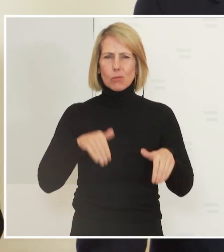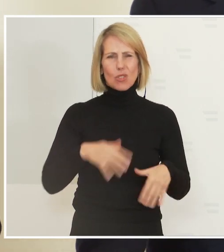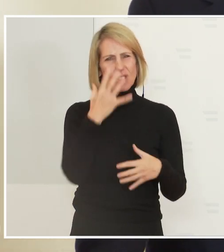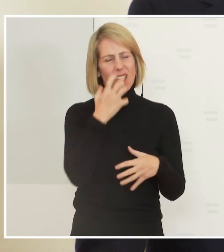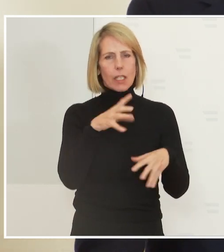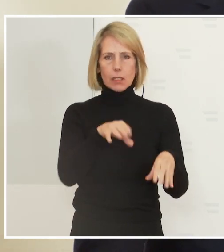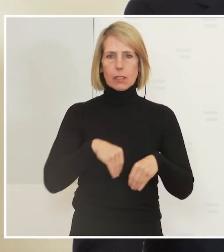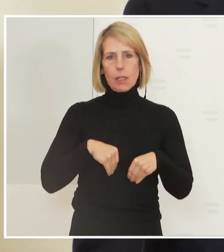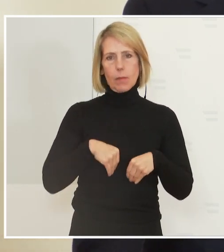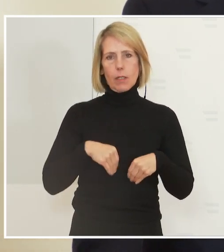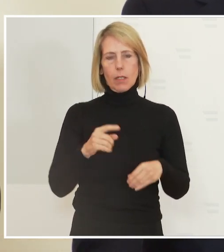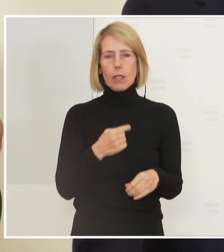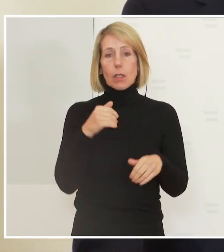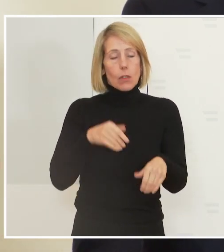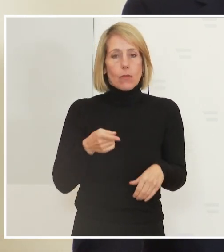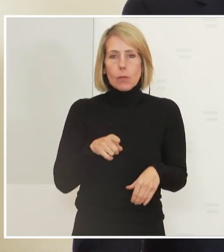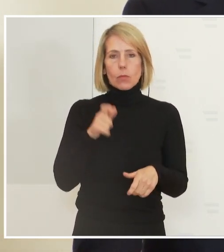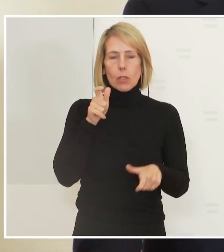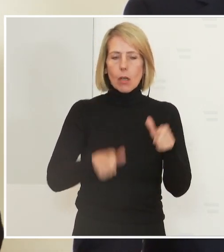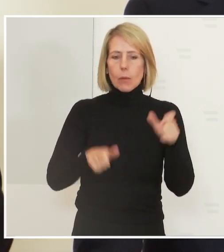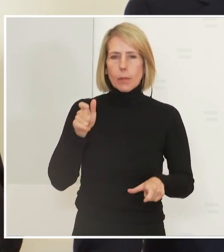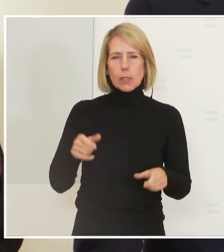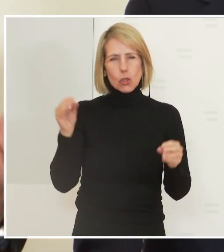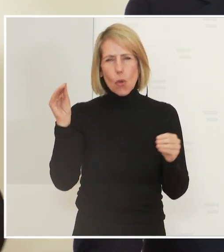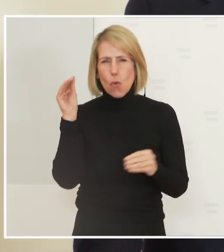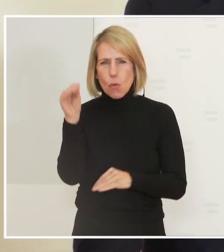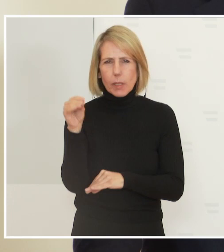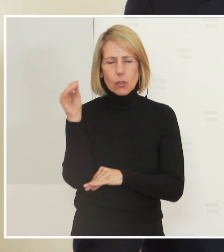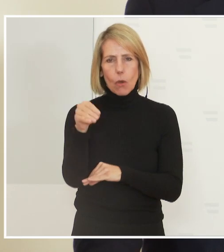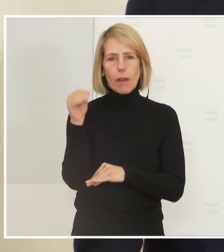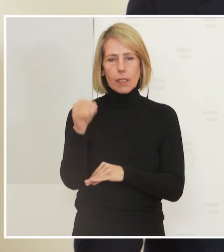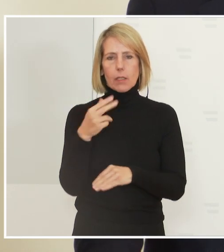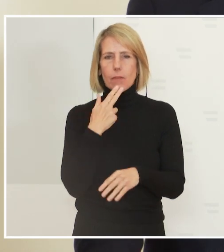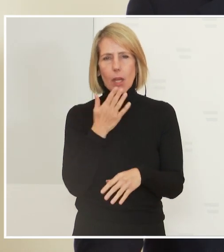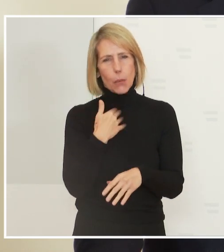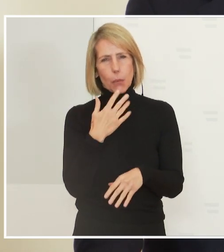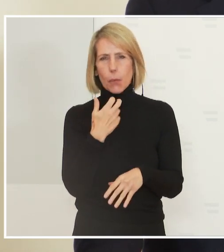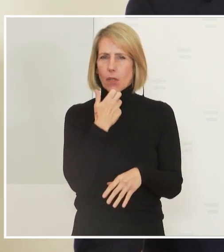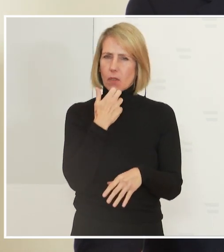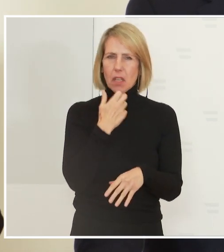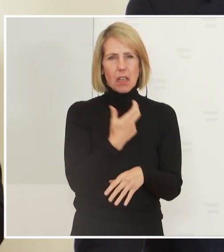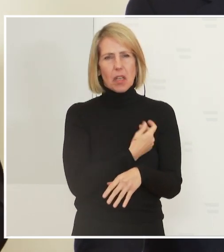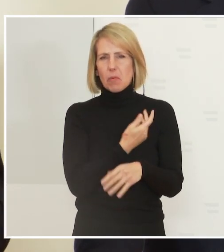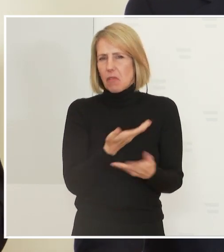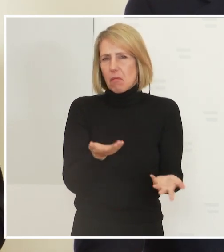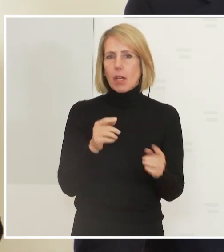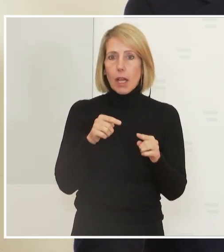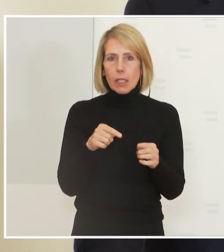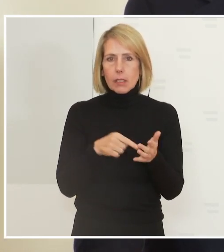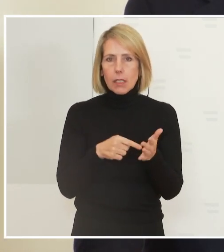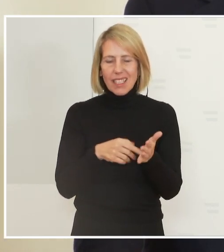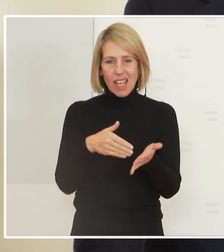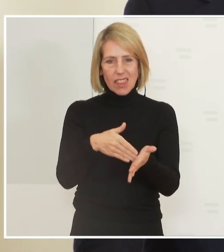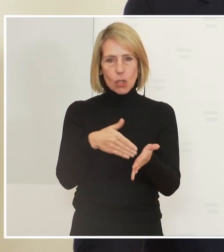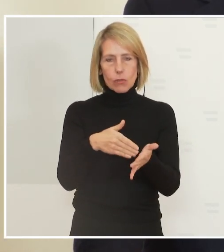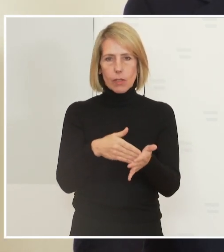Und wir müssen aber die Menschen überzeugen, die sich nicht impfen lassen wollen, dass es dringend notwendig ist und dass diese Ängste